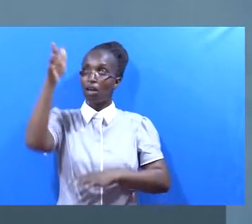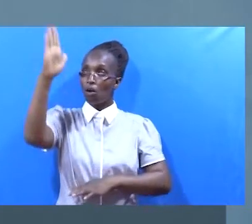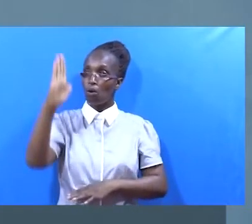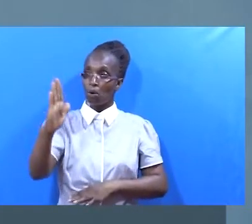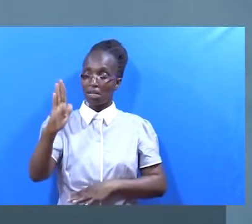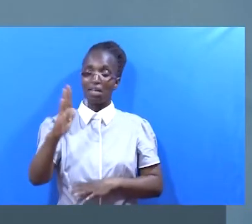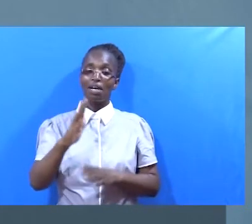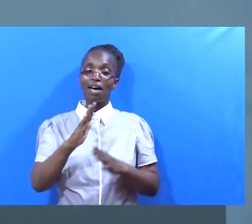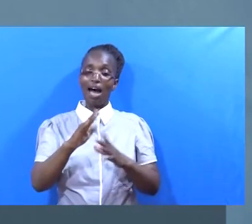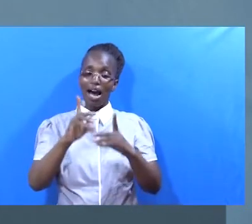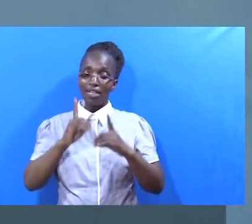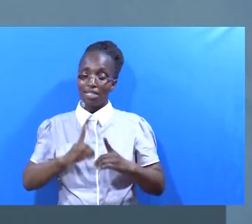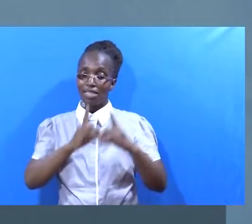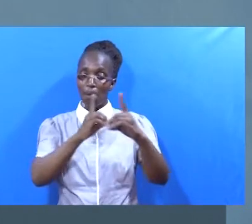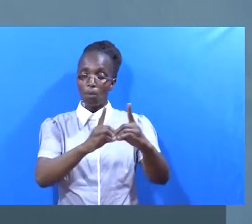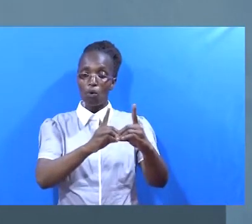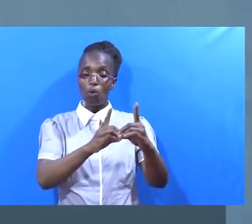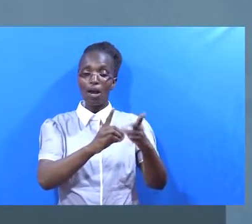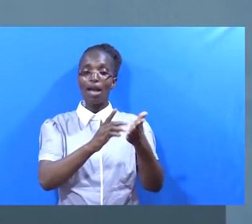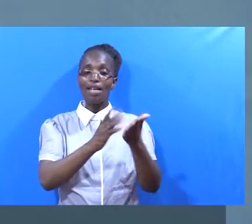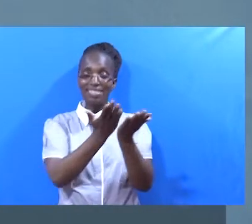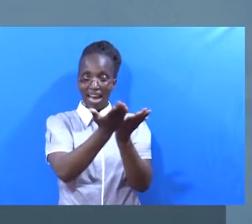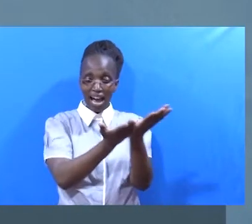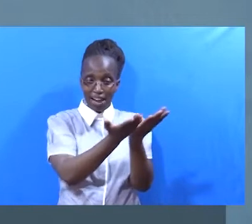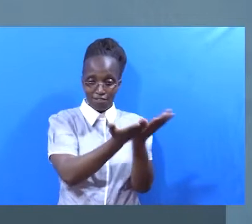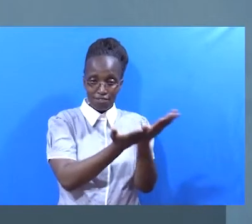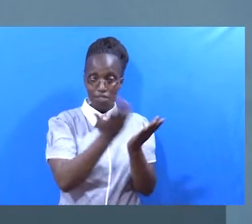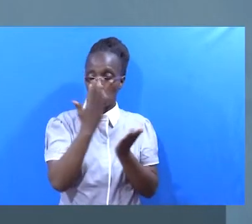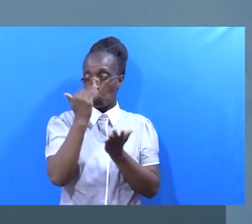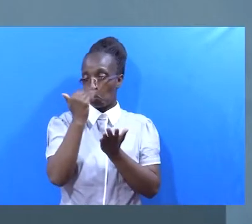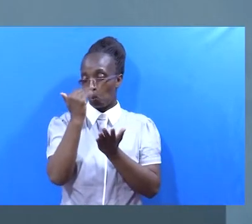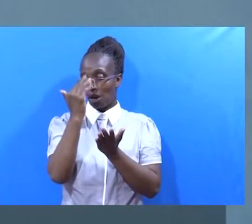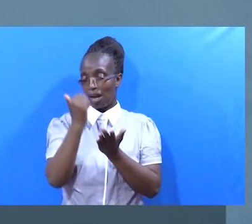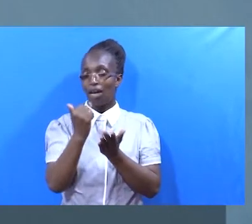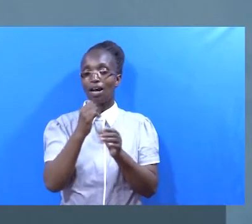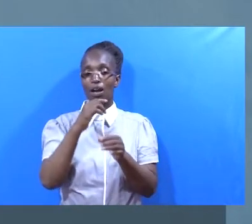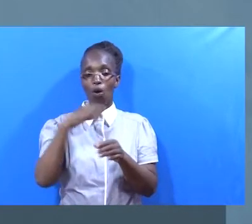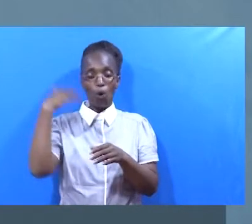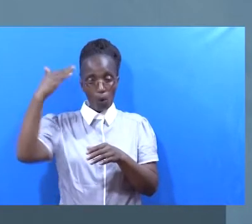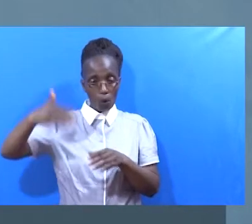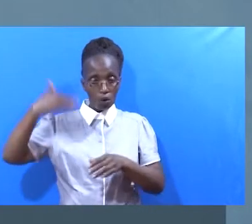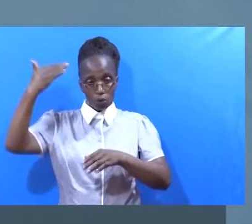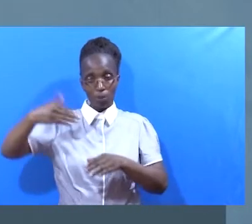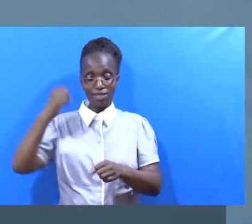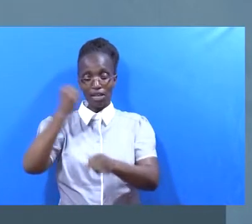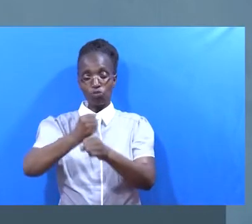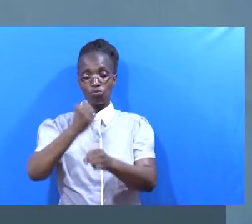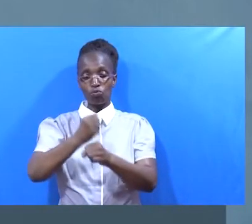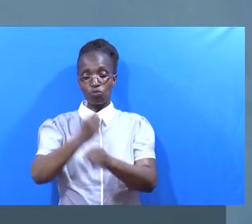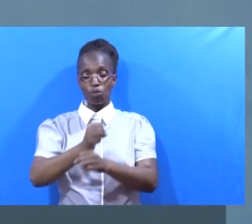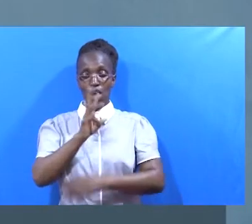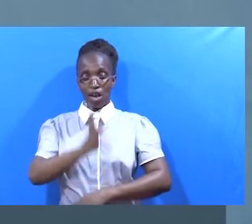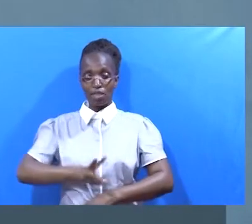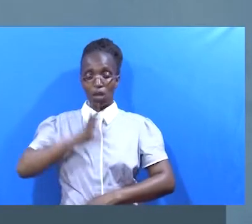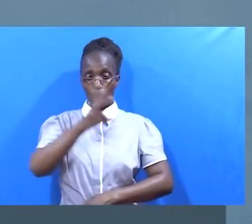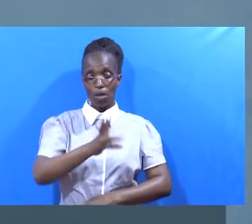Chini ya uwa utumwa Na kwa keli Mtumwa uwa Natumika Kwa sababu gani Anafanya mapensi Ya yule Ambaye